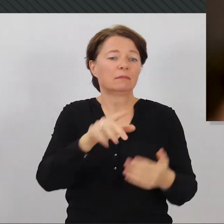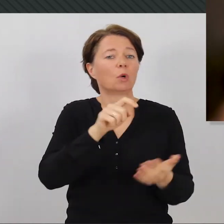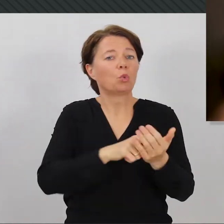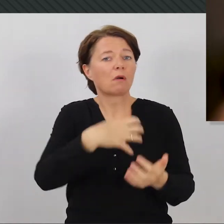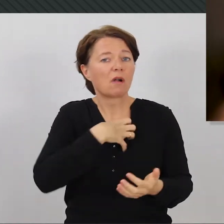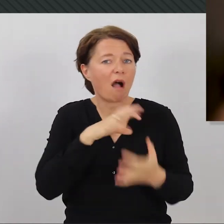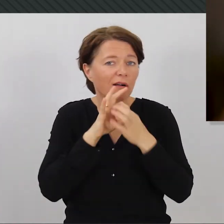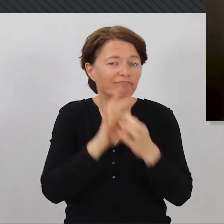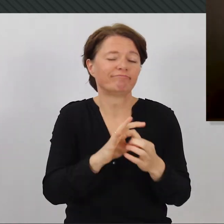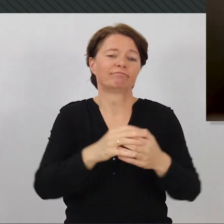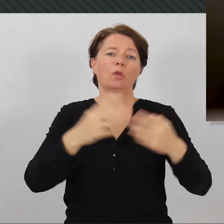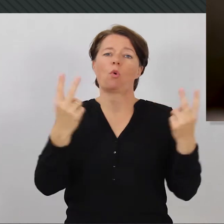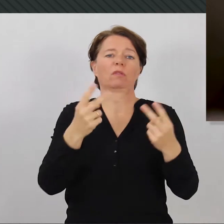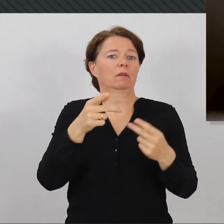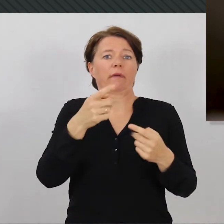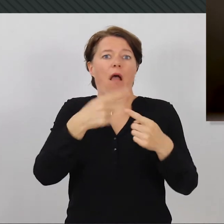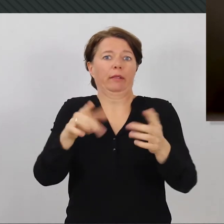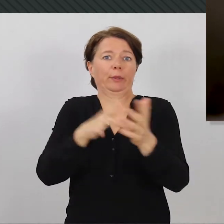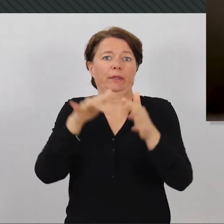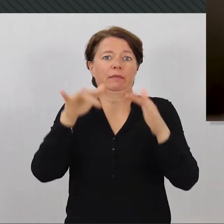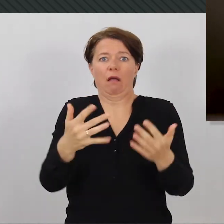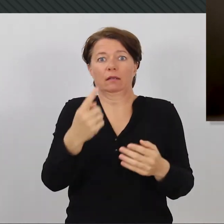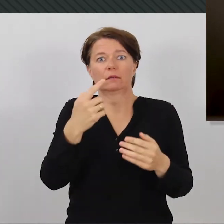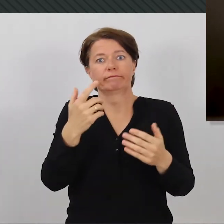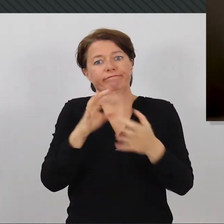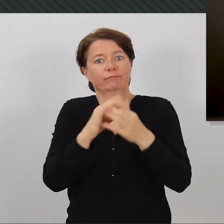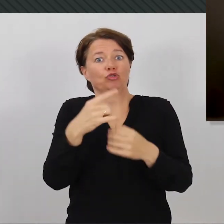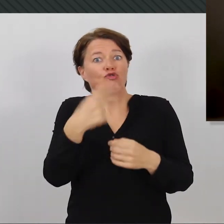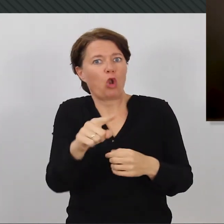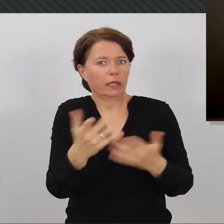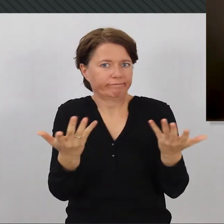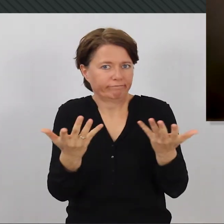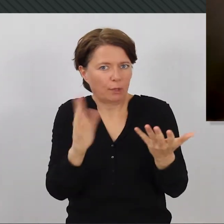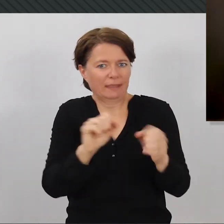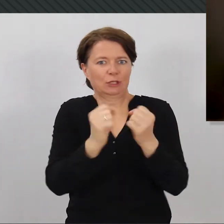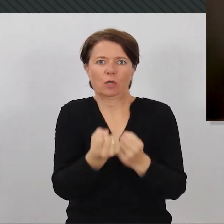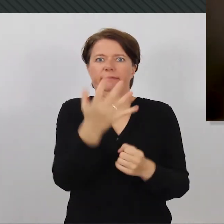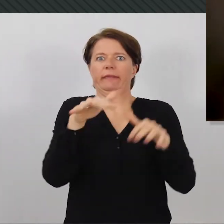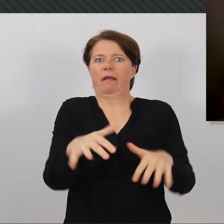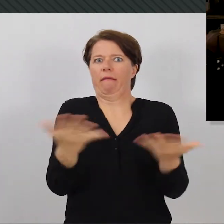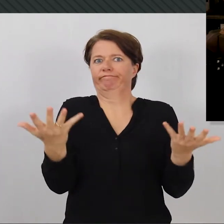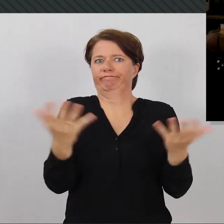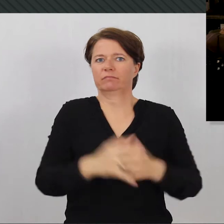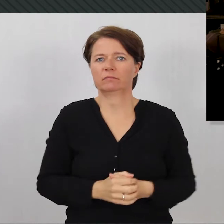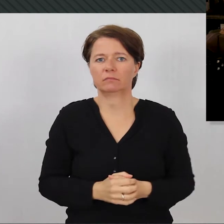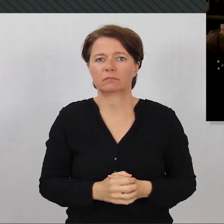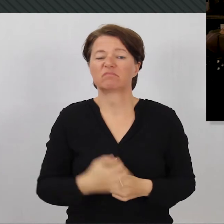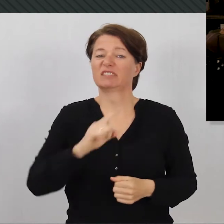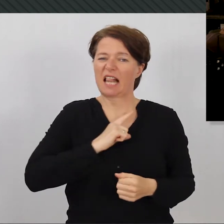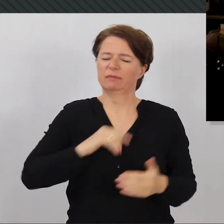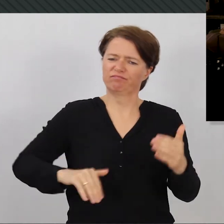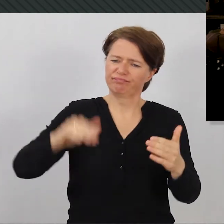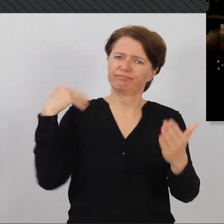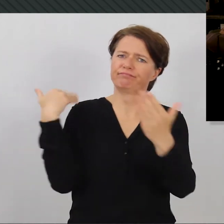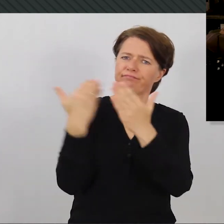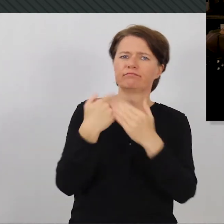Krankheit oder andere Dinge raus, wo Menschen erstmal überhaupt gar keinen selbstverschuldeten Beitrag dazu geleistet haben. Ich komme auch aus einem Haushalt,